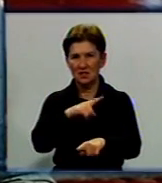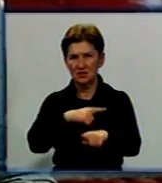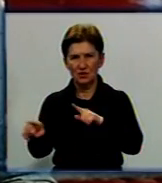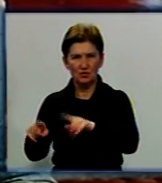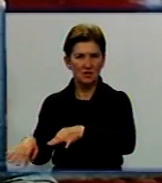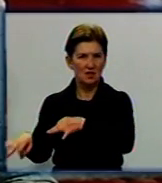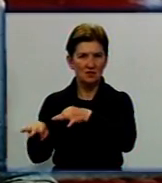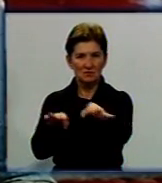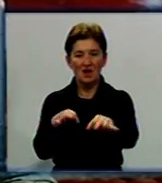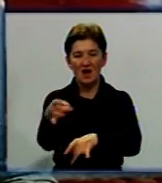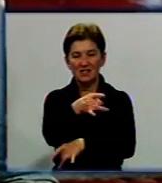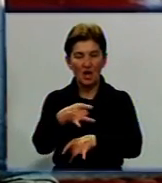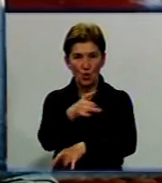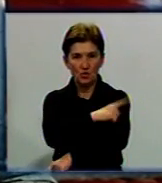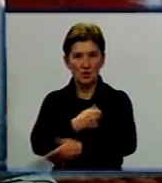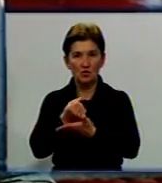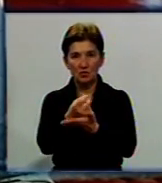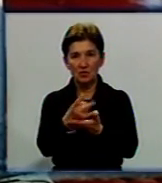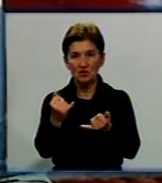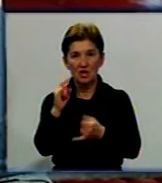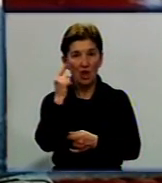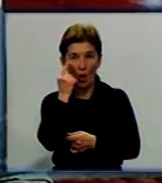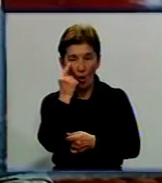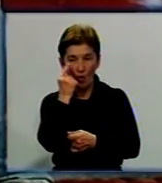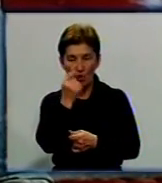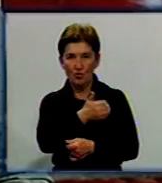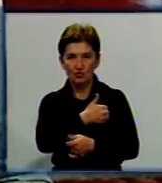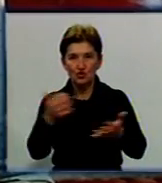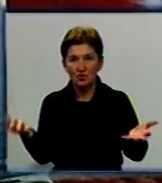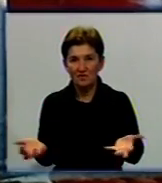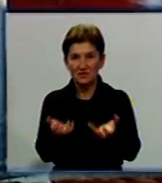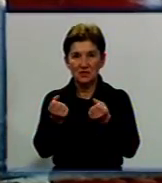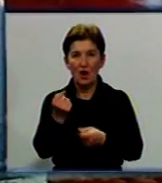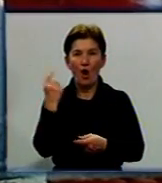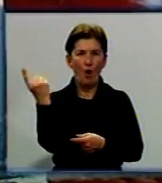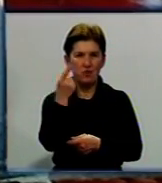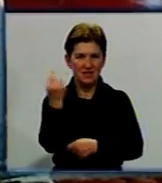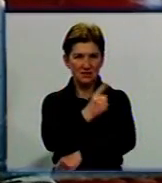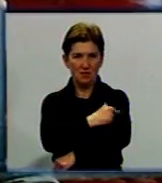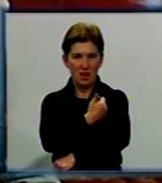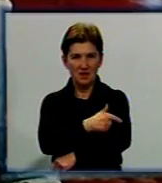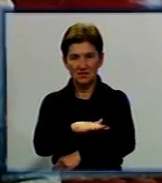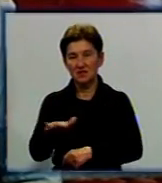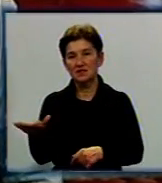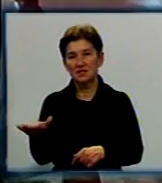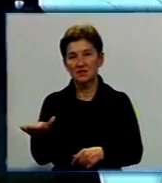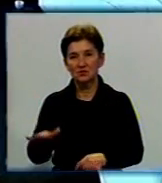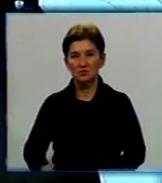його в центральну районну лікарню. Зараз врятувати око дитині намагаються обласні медики. Жодних прогнозів робити поки не беруться.